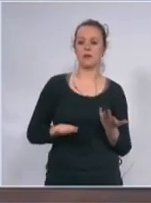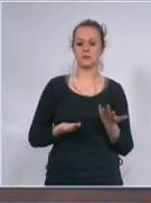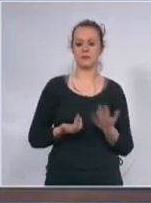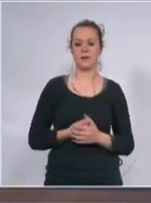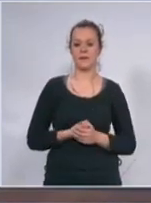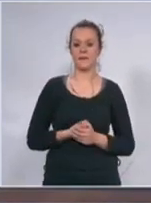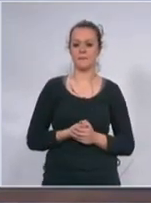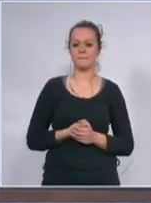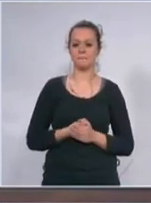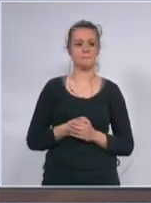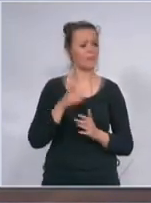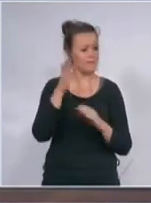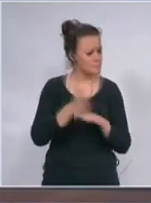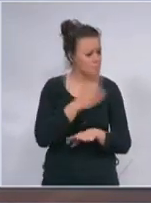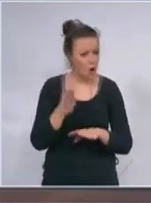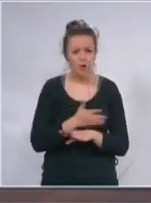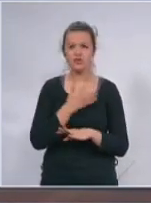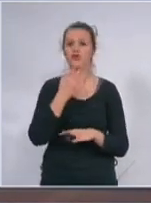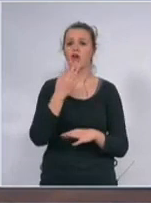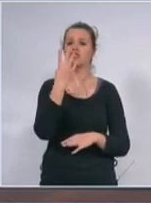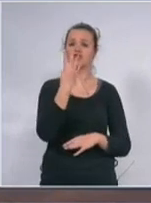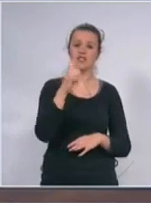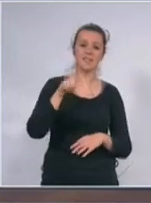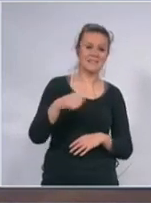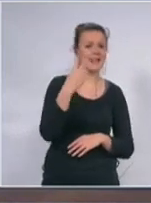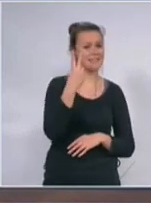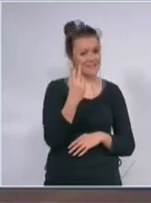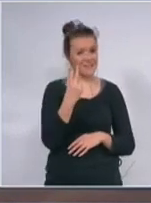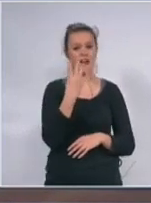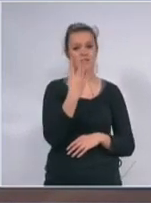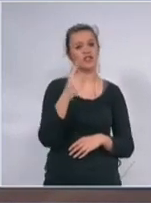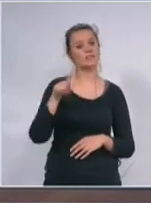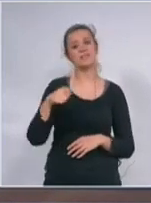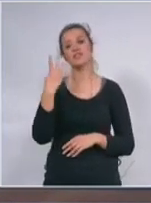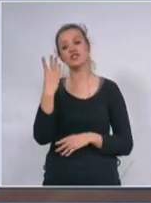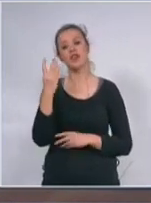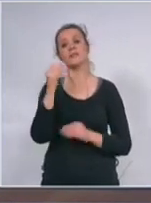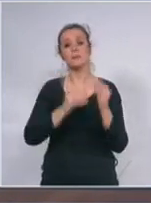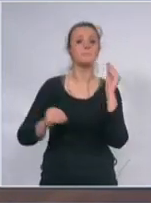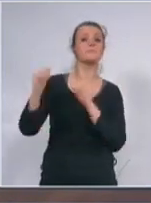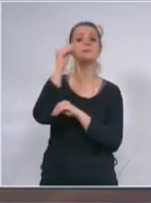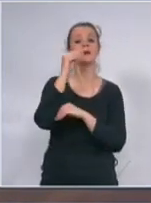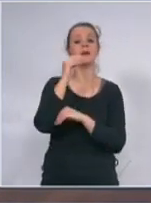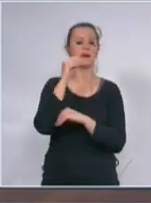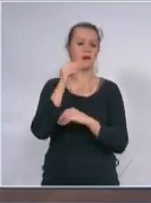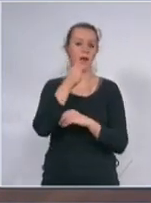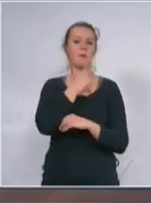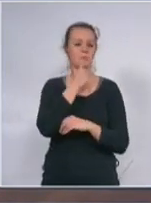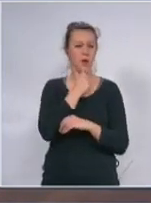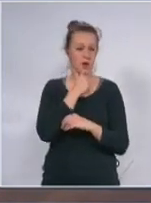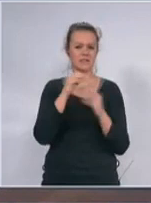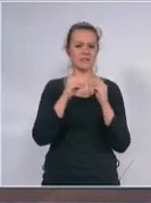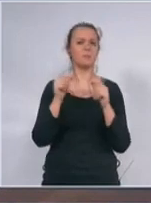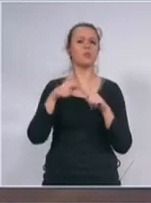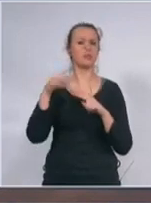i da vam posle svega posle 4,2 i 4,4% rasta bruto domaćeg proizvoda što je u prva tri mesta u Evropi